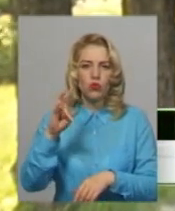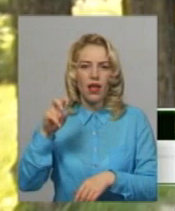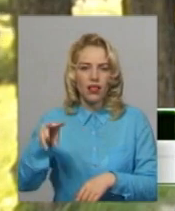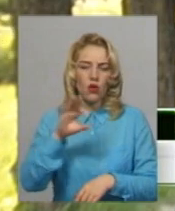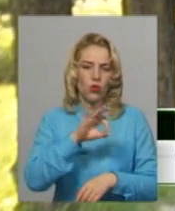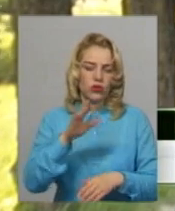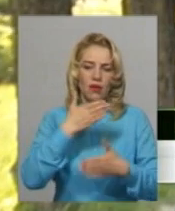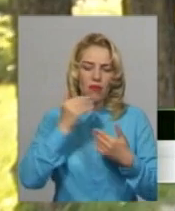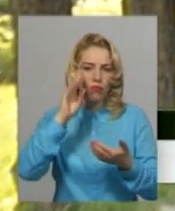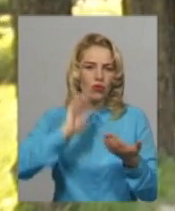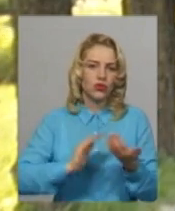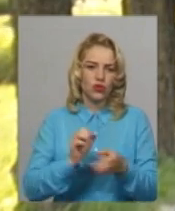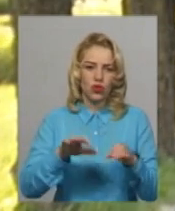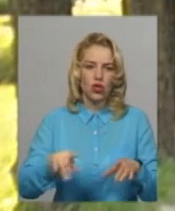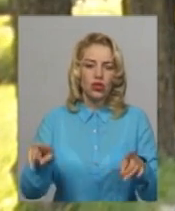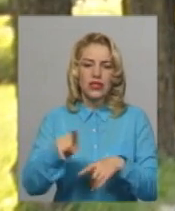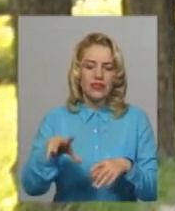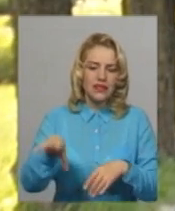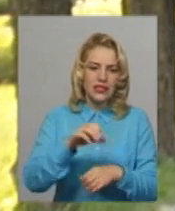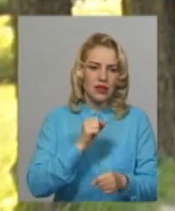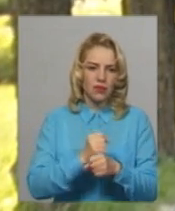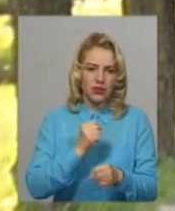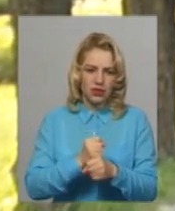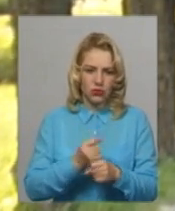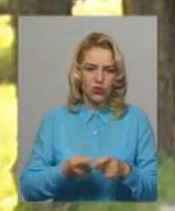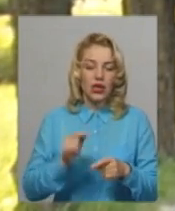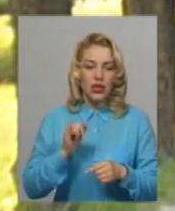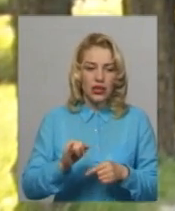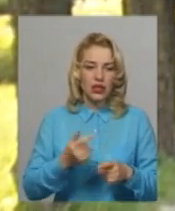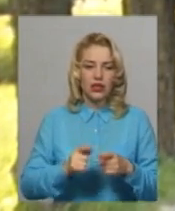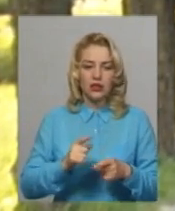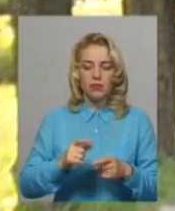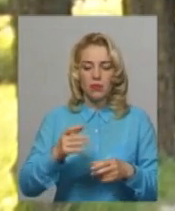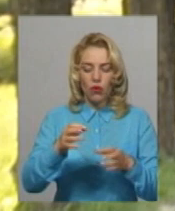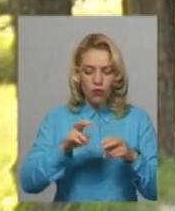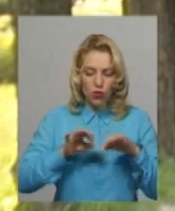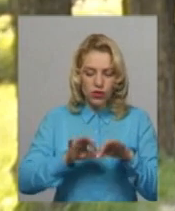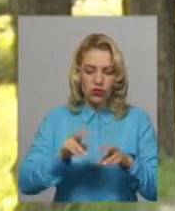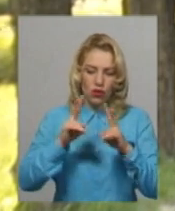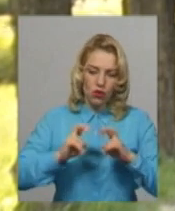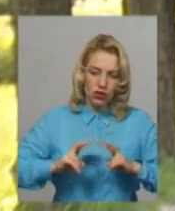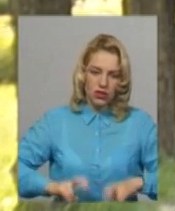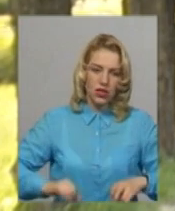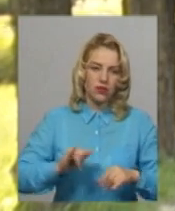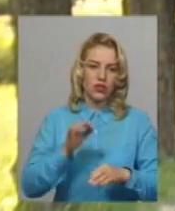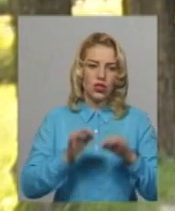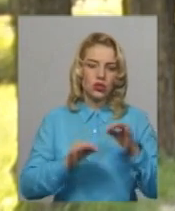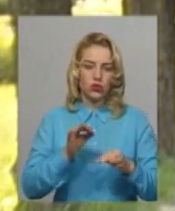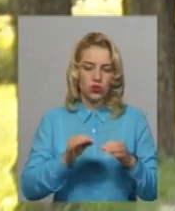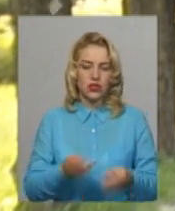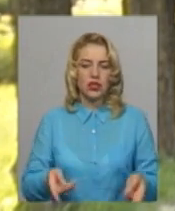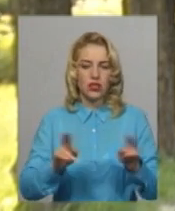політичного рішення всі ці механізми працюють торованою кулією. Досудове слідство проводить розслідування, суди лишають моряків під вартою.